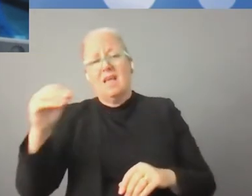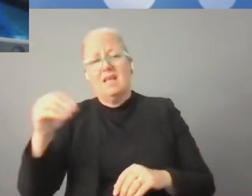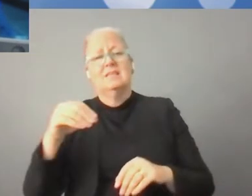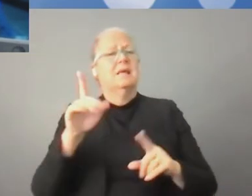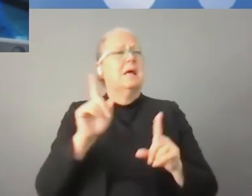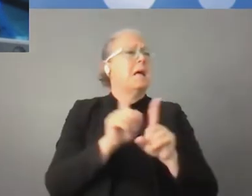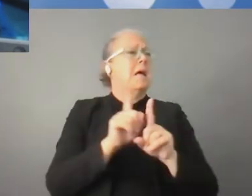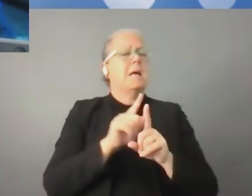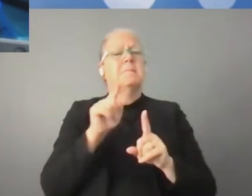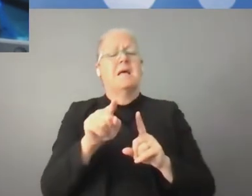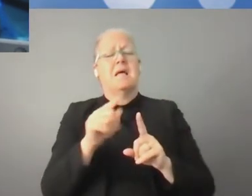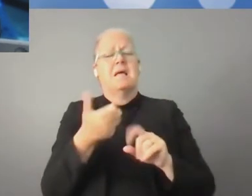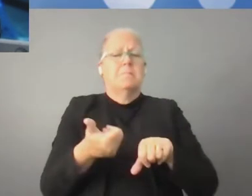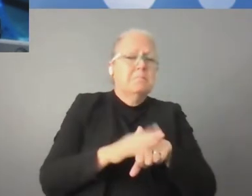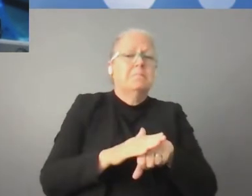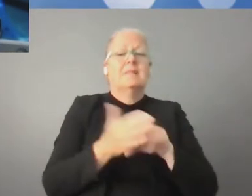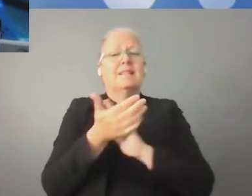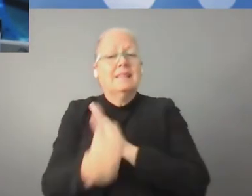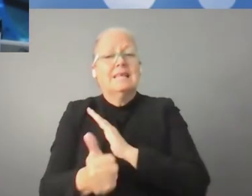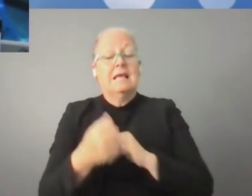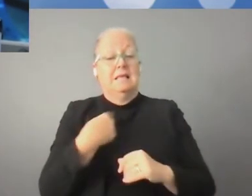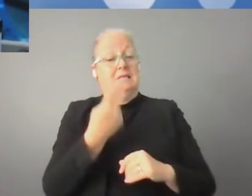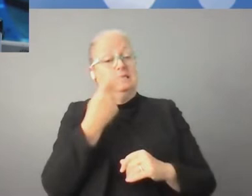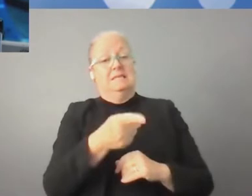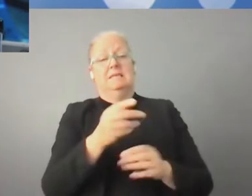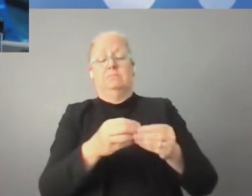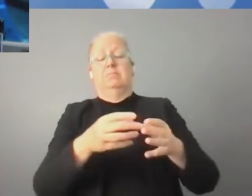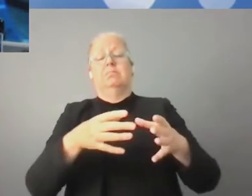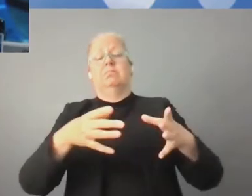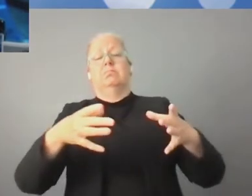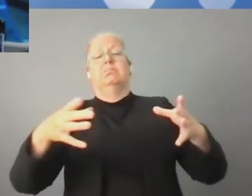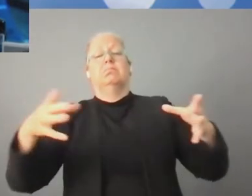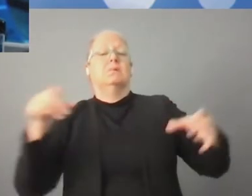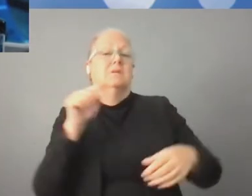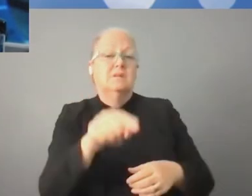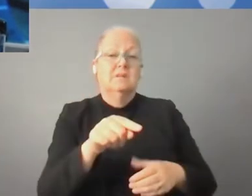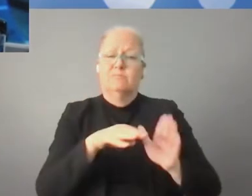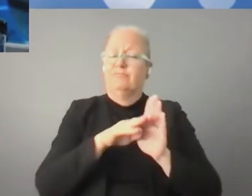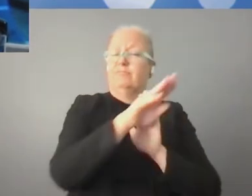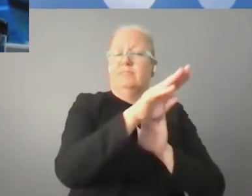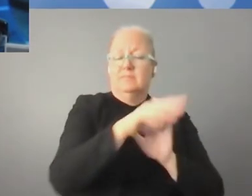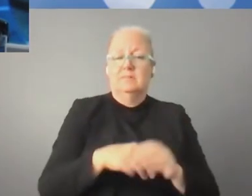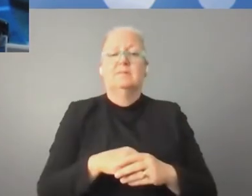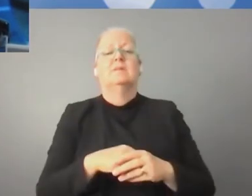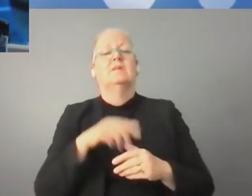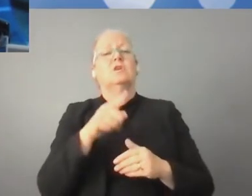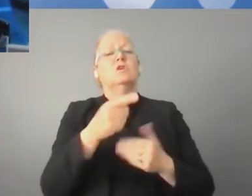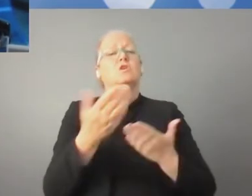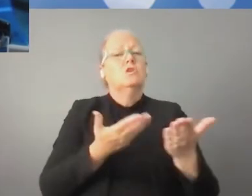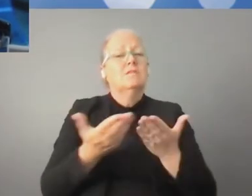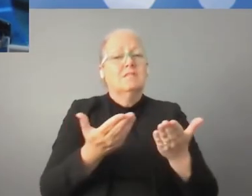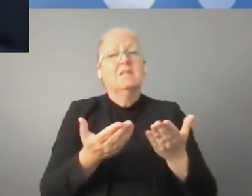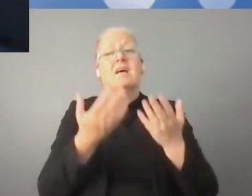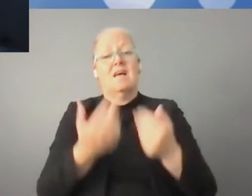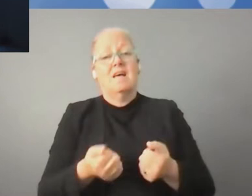setki i tysiące firm informatycznych. Tworzymy oprogramowanie, a nawet eksportujemy